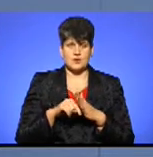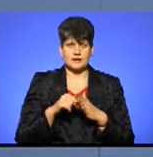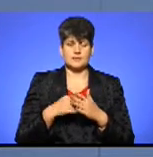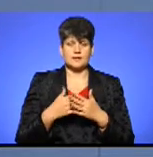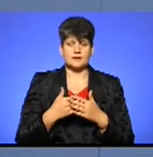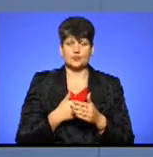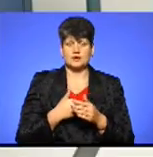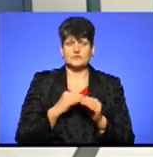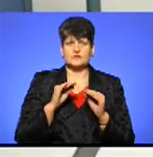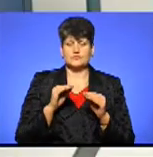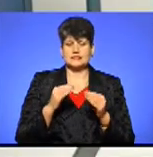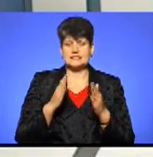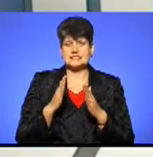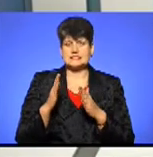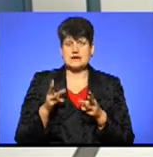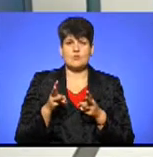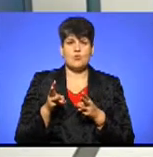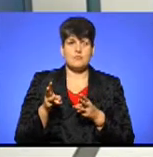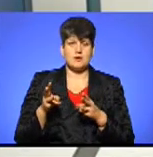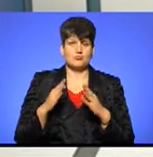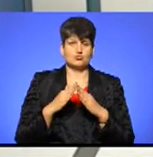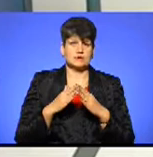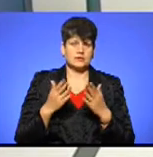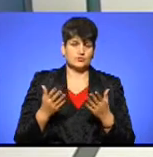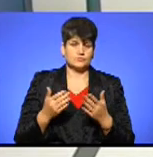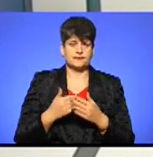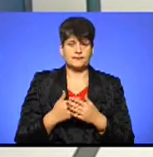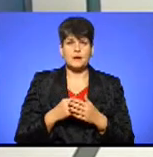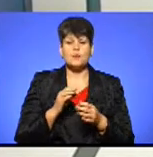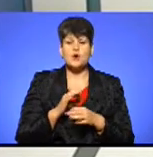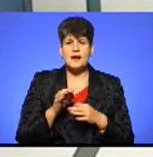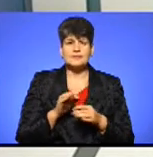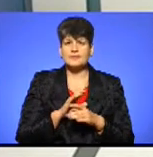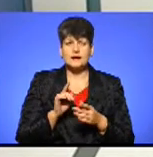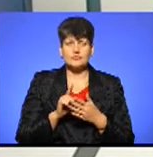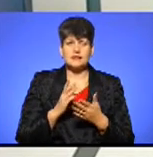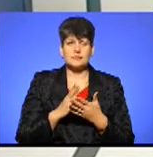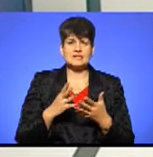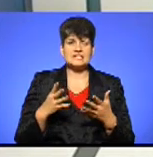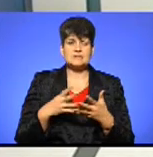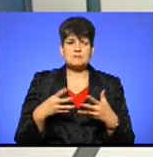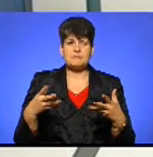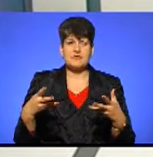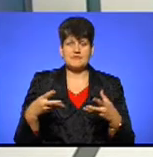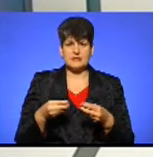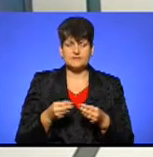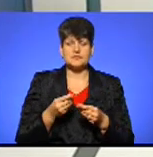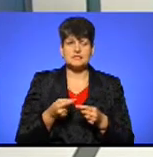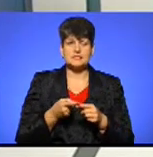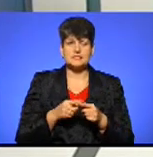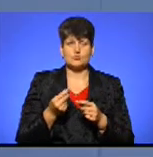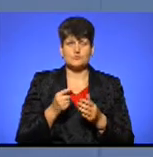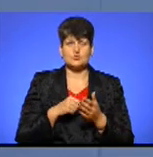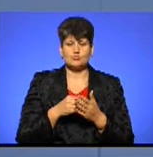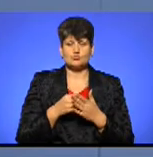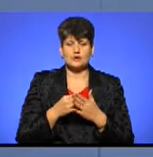хотіли встановити систему опалення в будинку. Проєкти не повинні мати співфінансування. Тобто ті кошти, які спрямовуються з міського бюджету, вони повинні